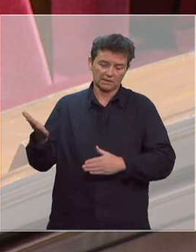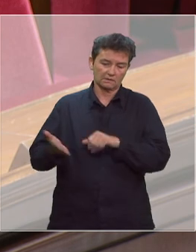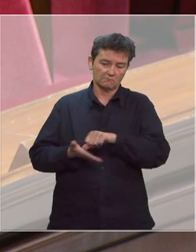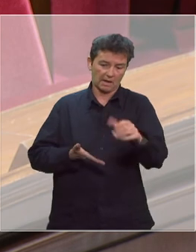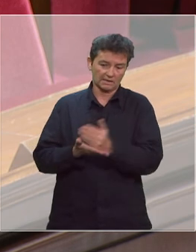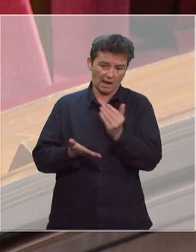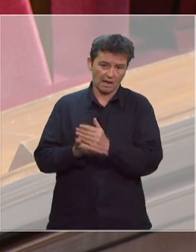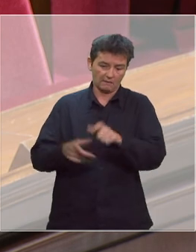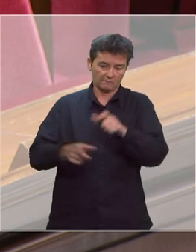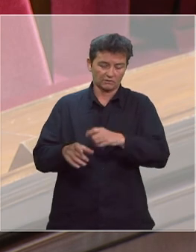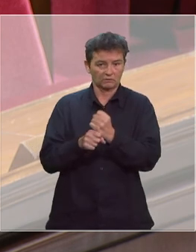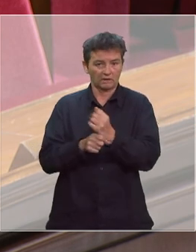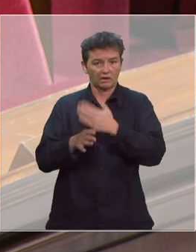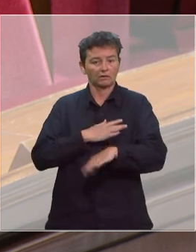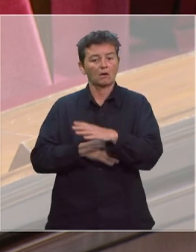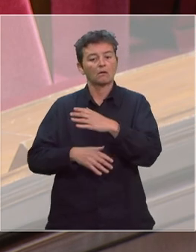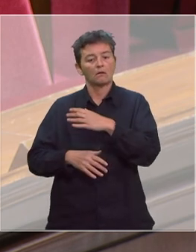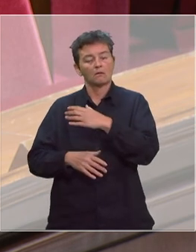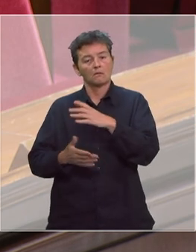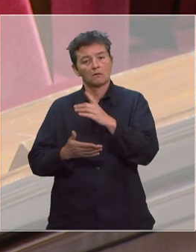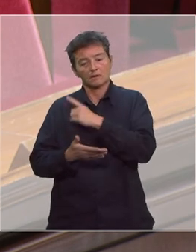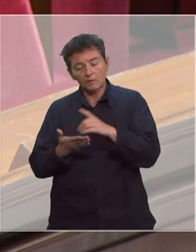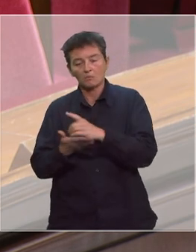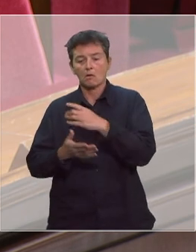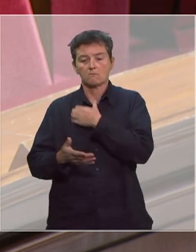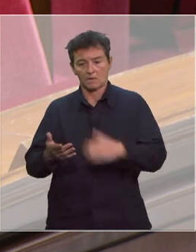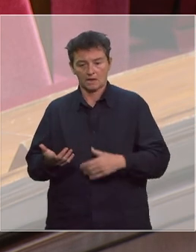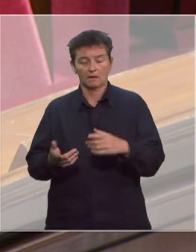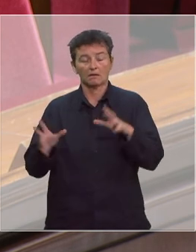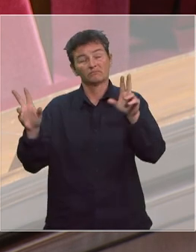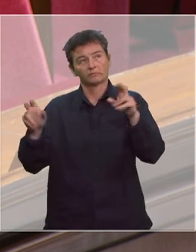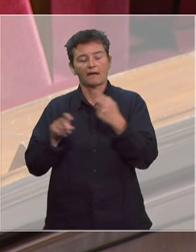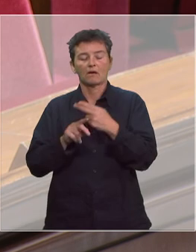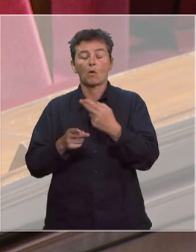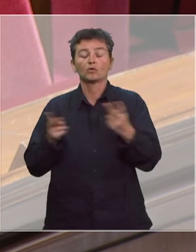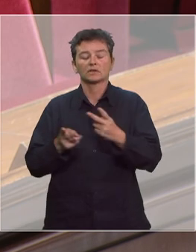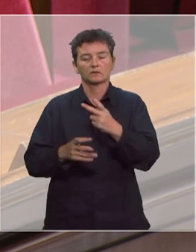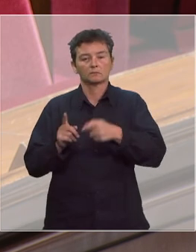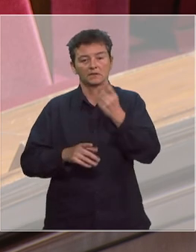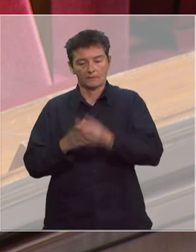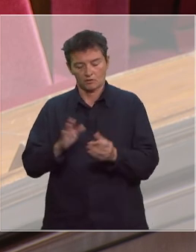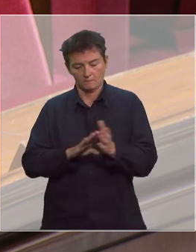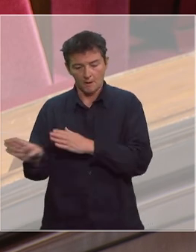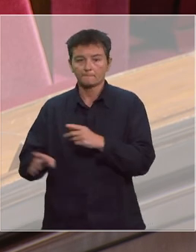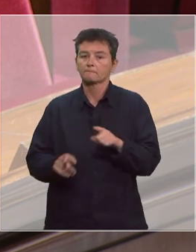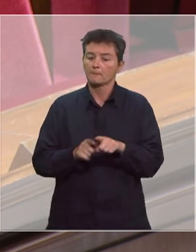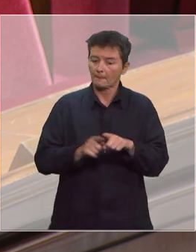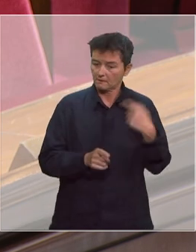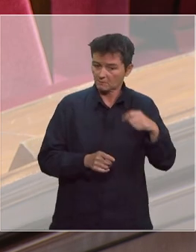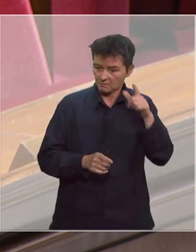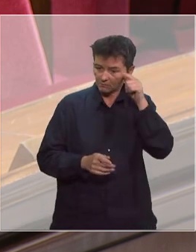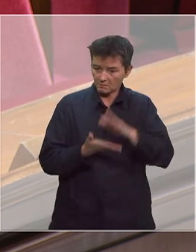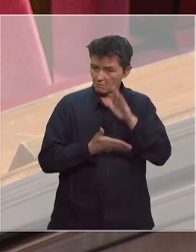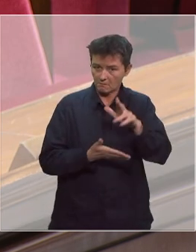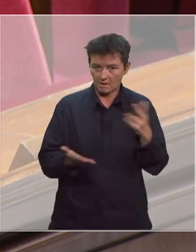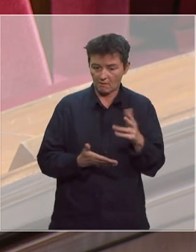des personnels des collectivités territoriales dans le cadre des autorisations spéciales d'absence. Au-delà, nous voulons aller plus loin, tenir l'engagement du président de la République